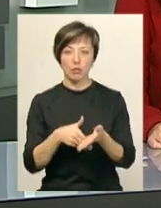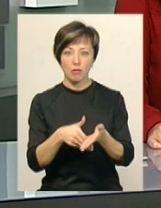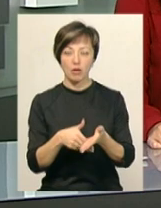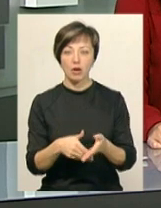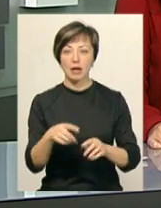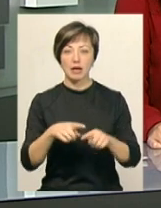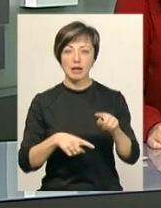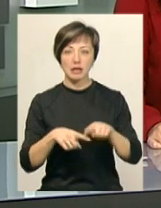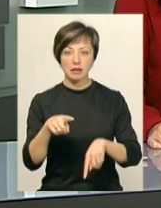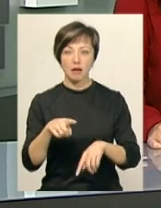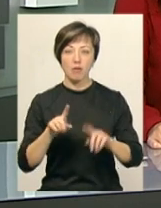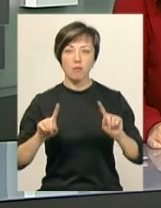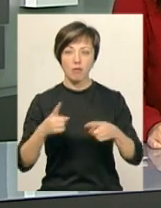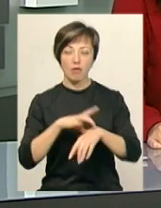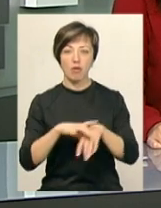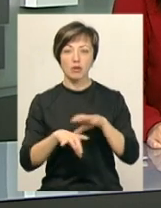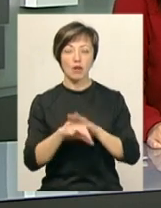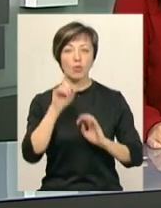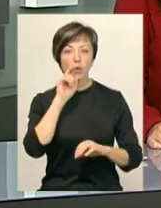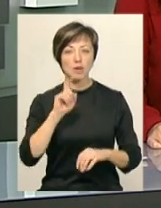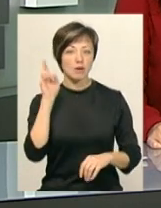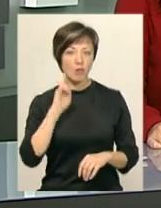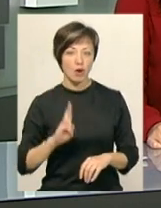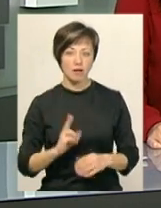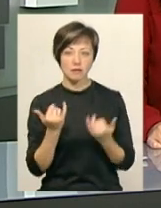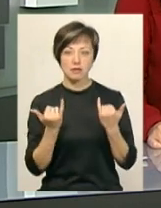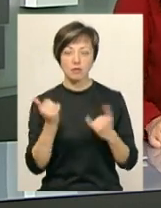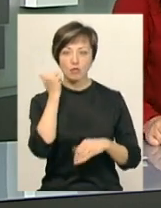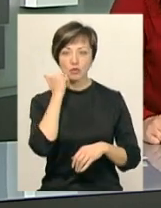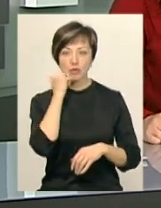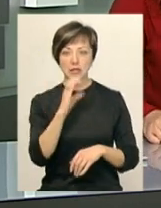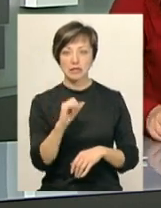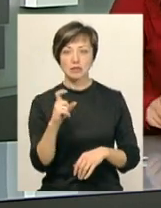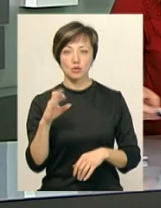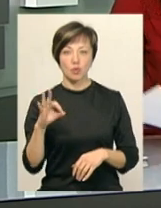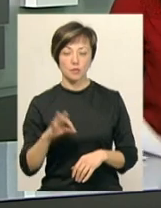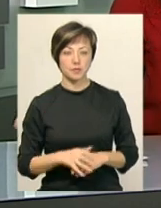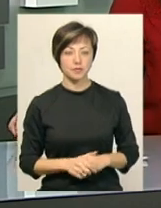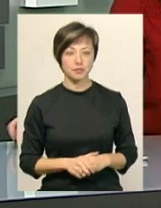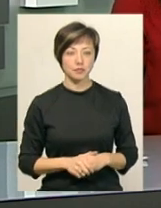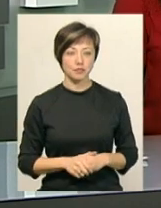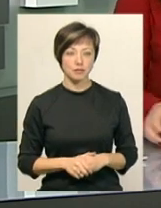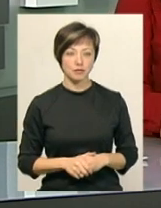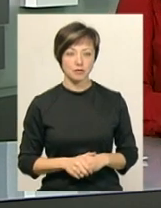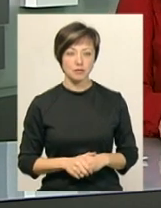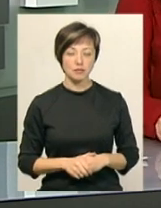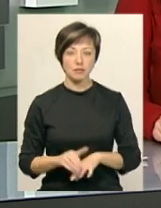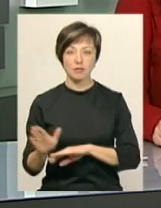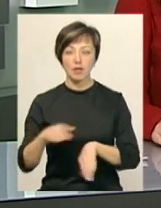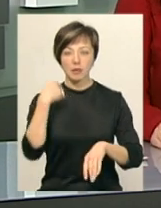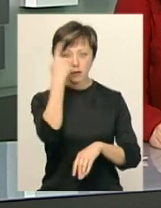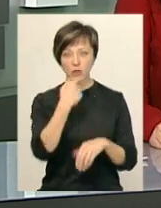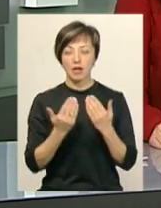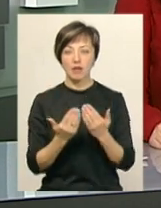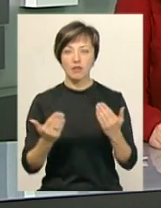для рідних полонених українських моряків, які наразі перебувають у московському СІЗО Лефортово. Персональну